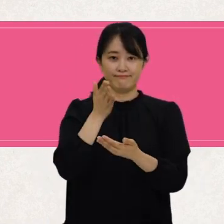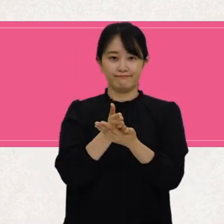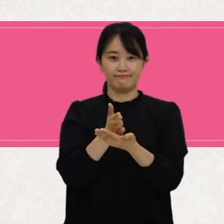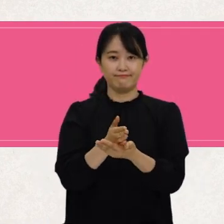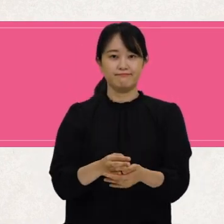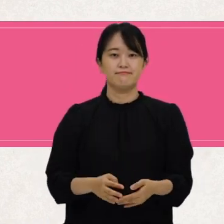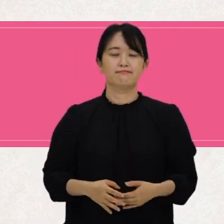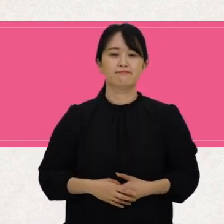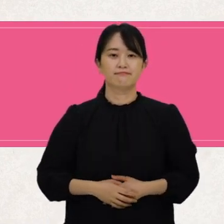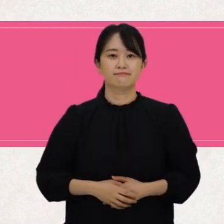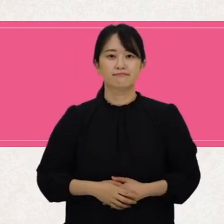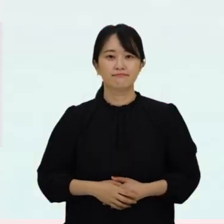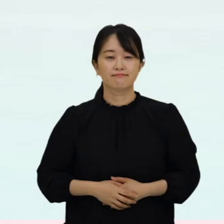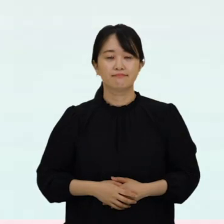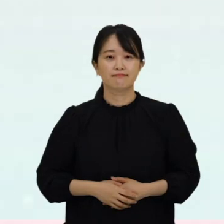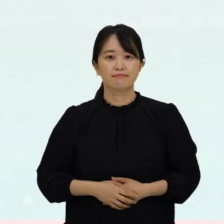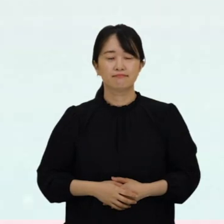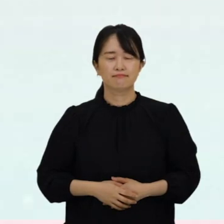마세요.